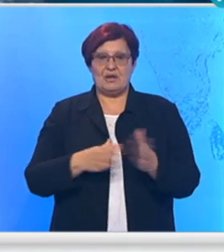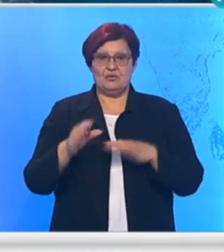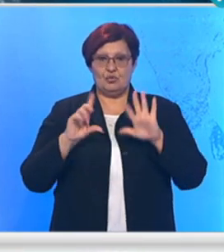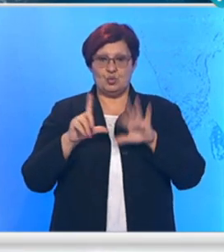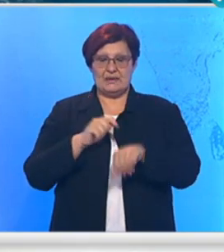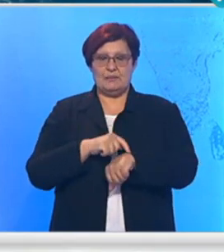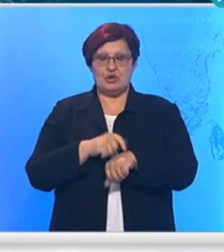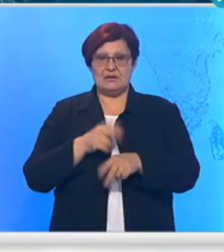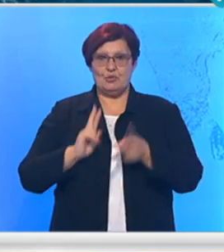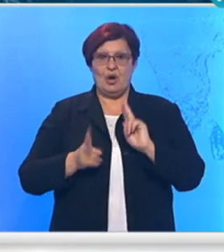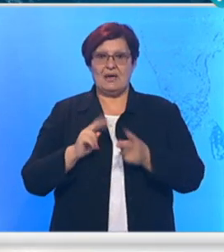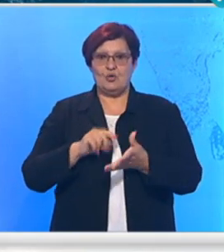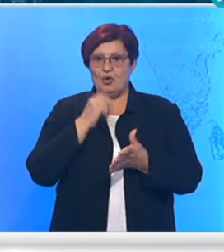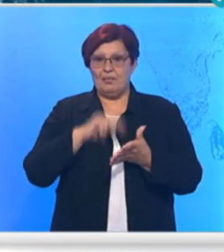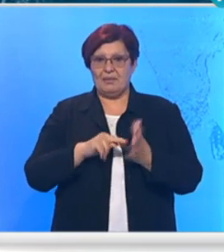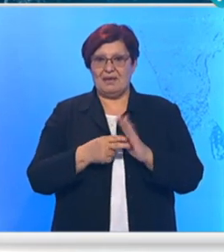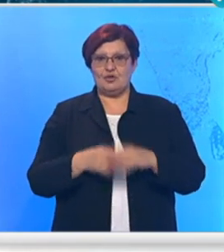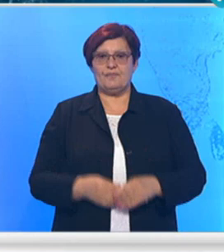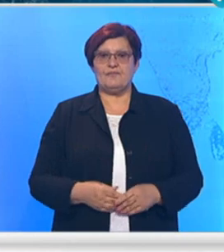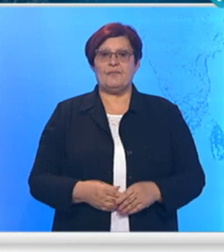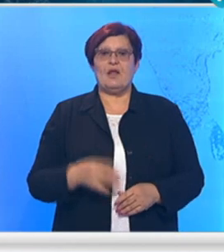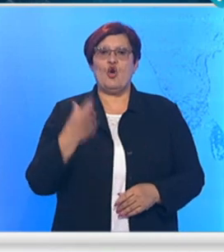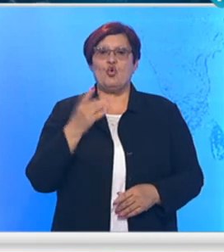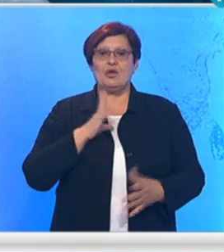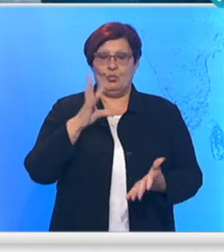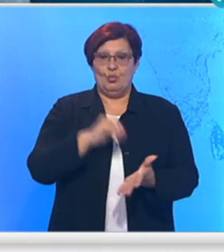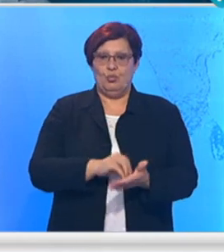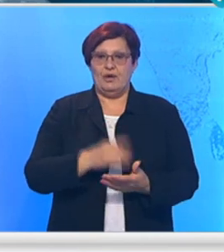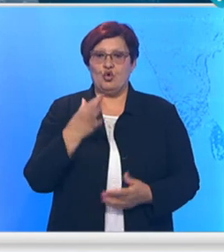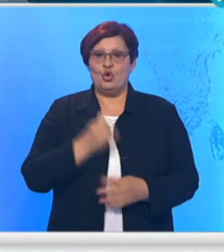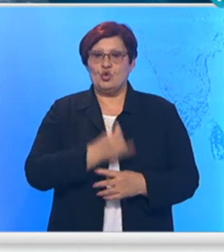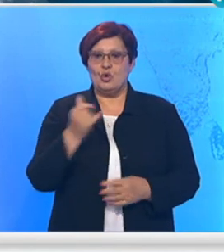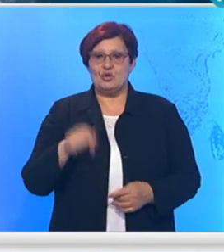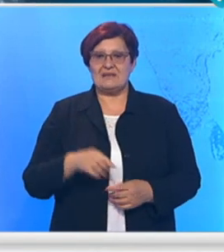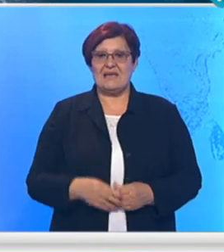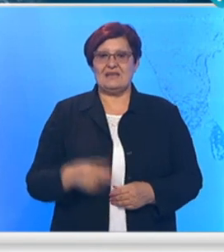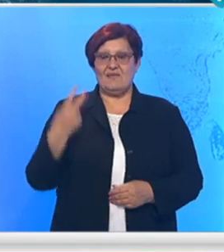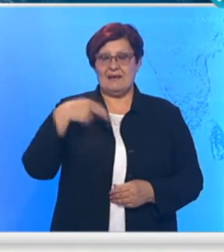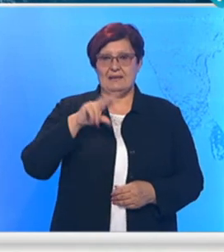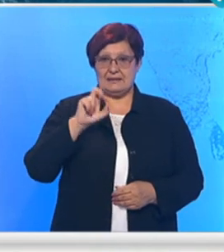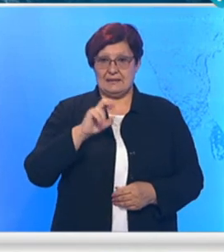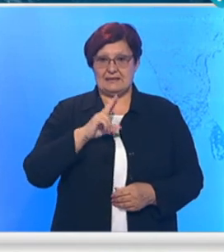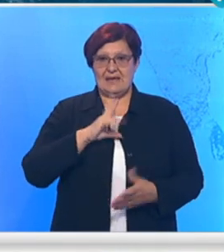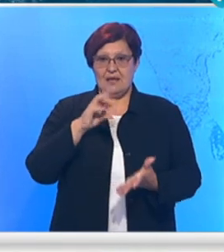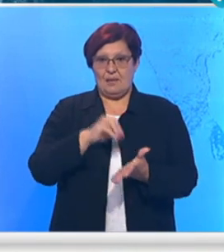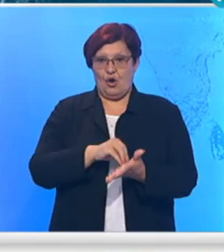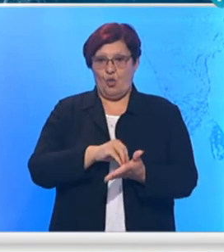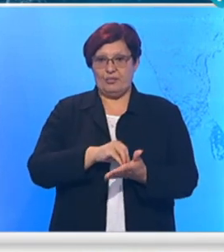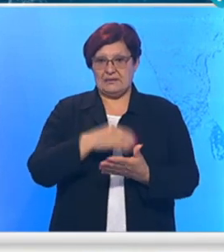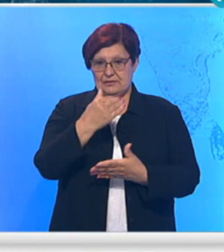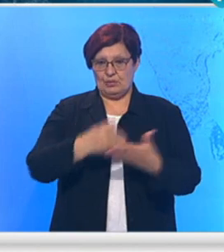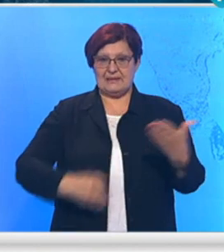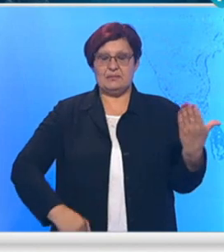časova kako je planirano. Koliko ima ovdje upisanih birača i koliko ih do sada je izlašeno izbore? 2355 birača je na